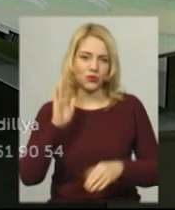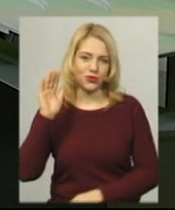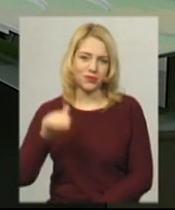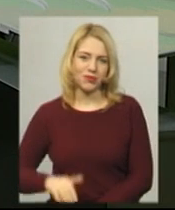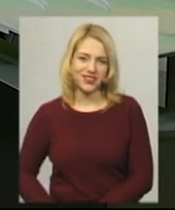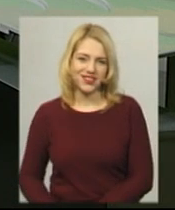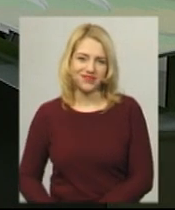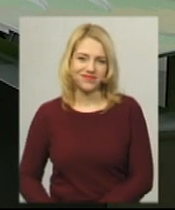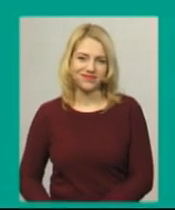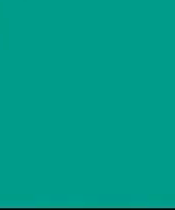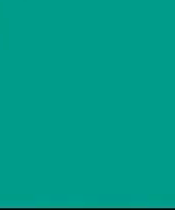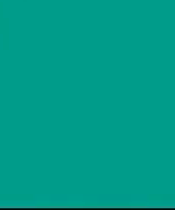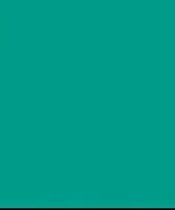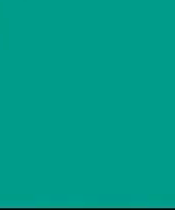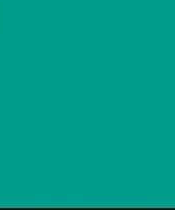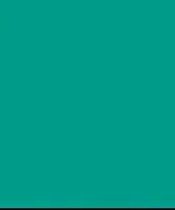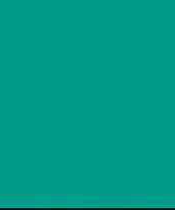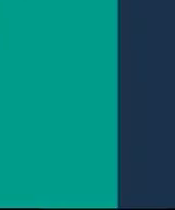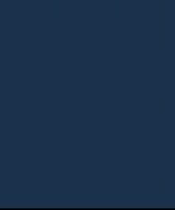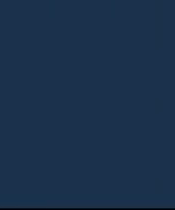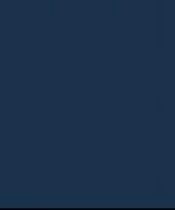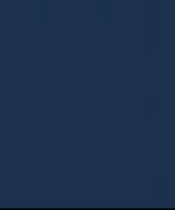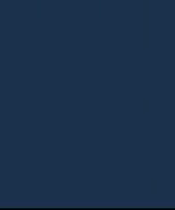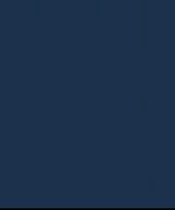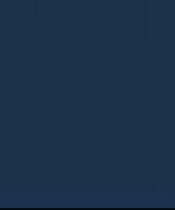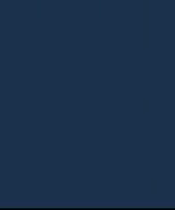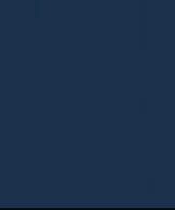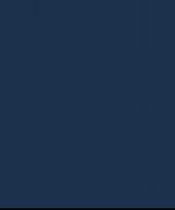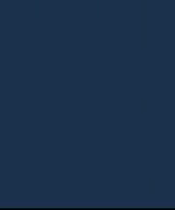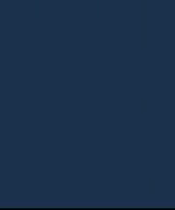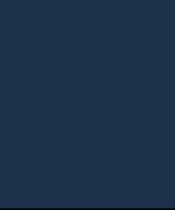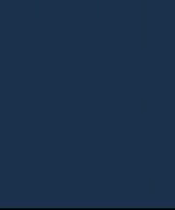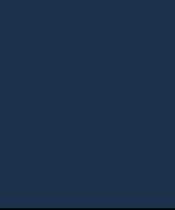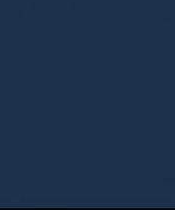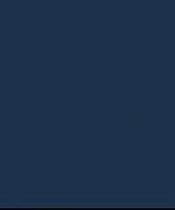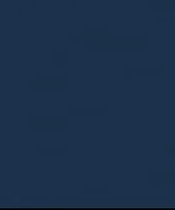Побачимось. Дякую. Дякую. Дякую.